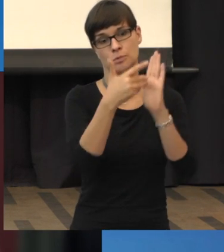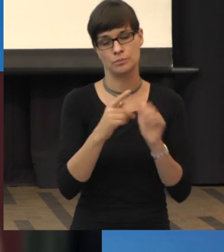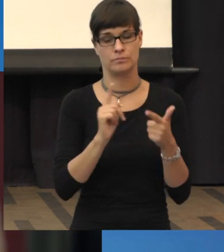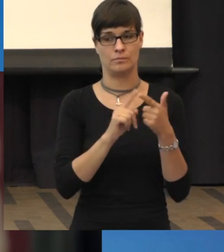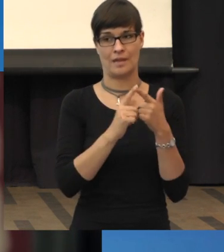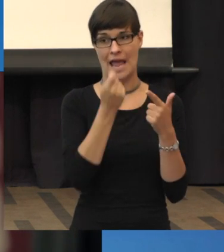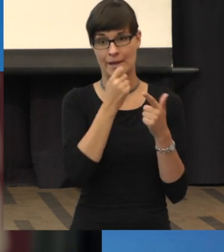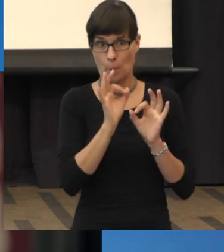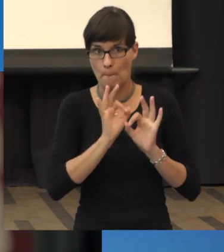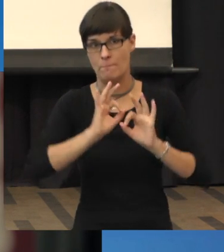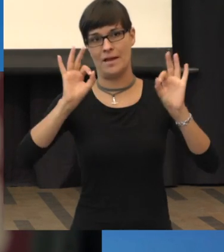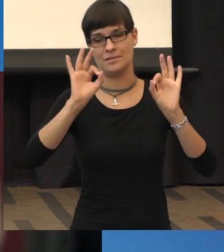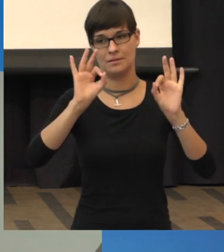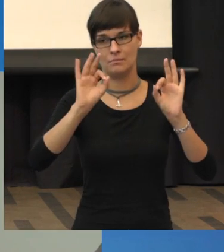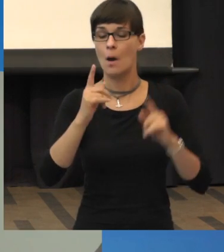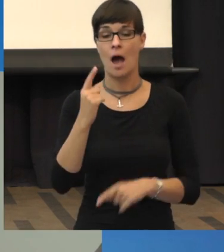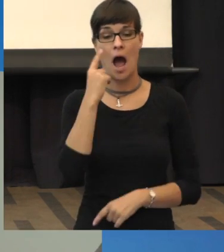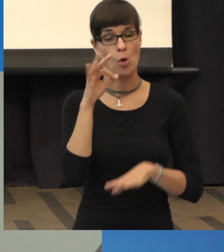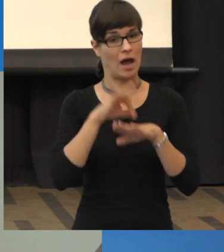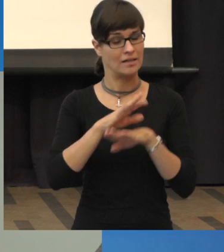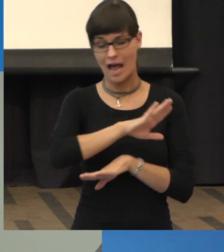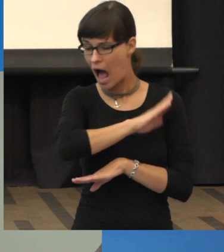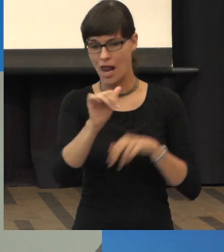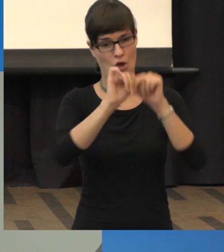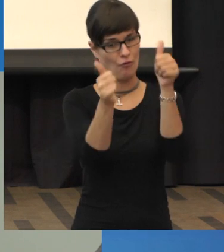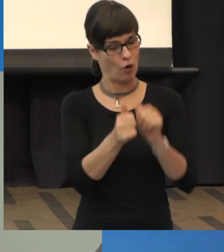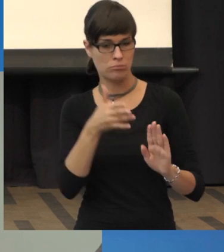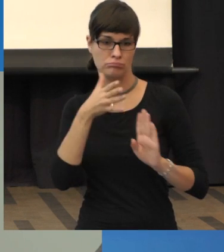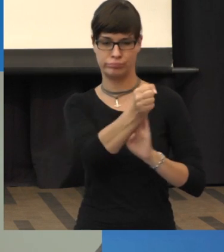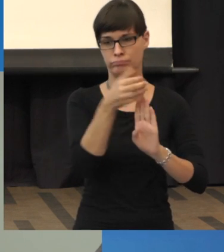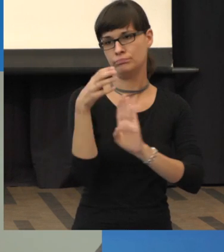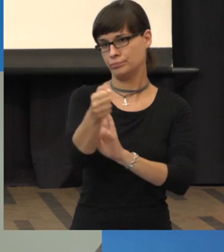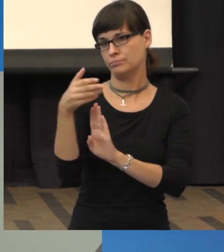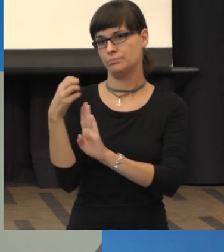Aber wir erkennen sie auf jeden Fall. Wir erkennen jegliche Formen. Wir erkennen auch